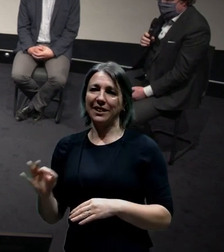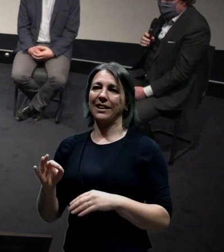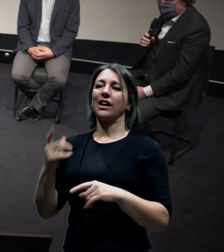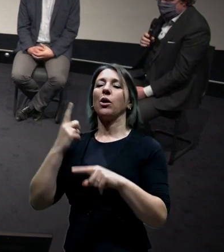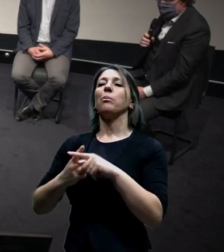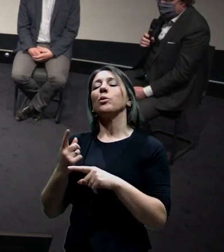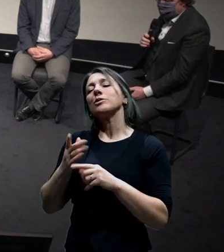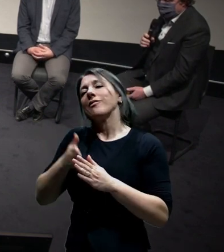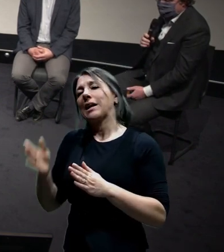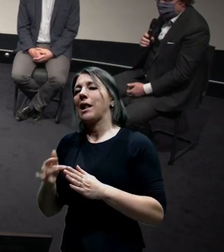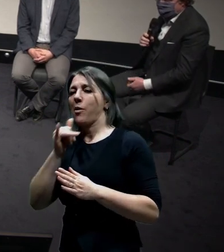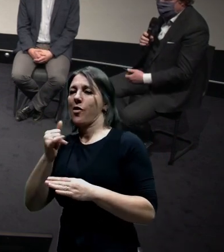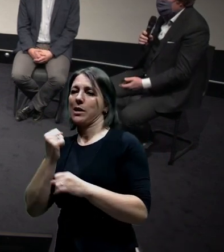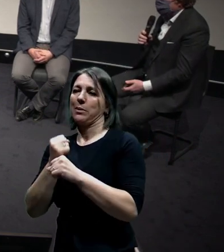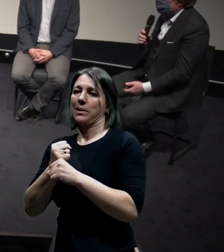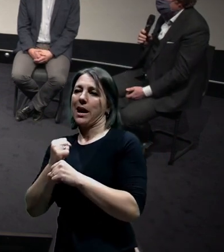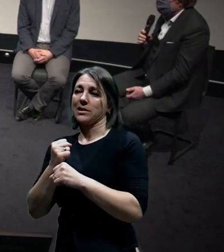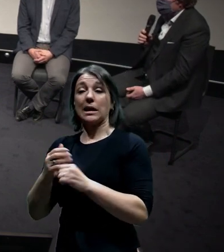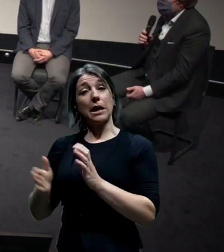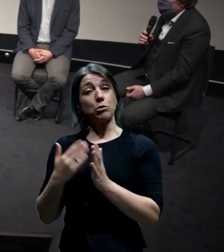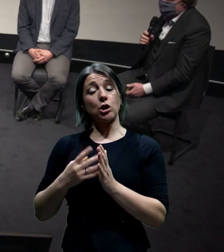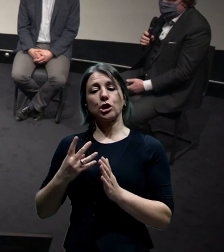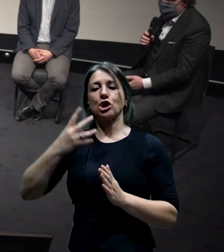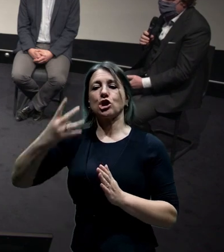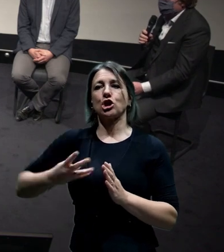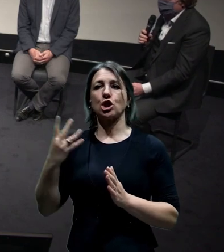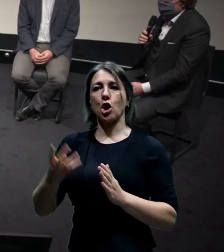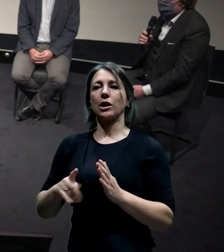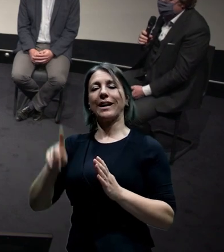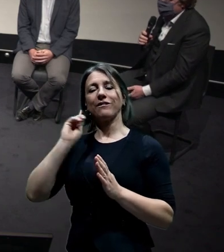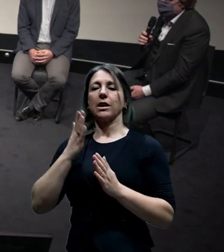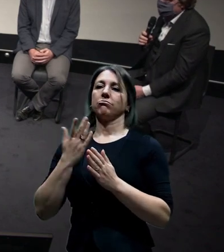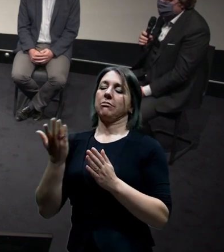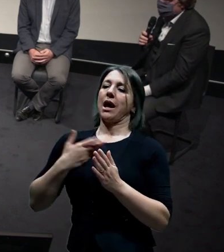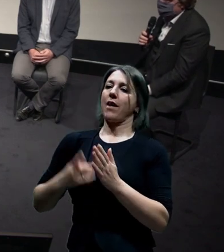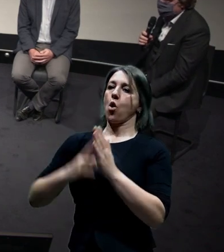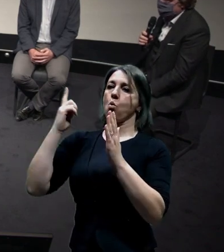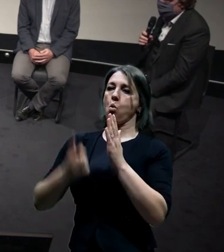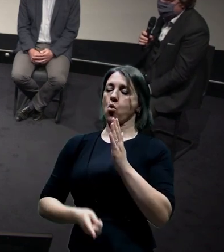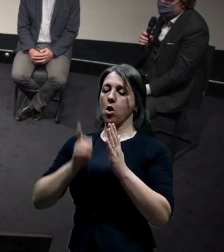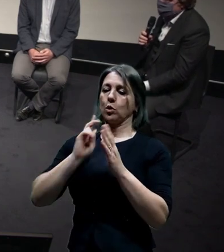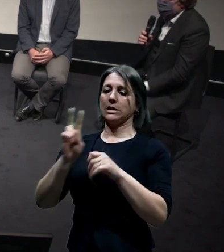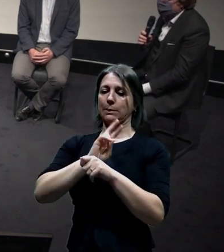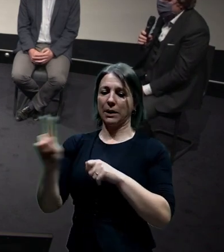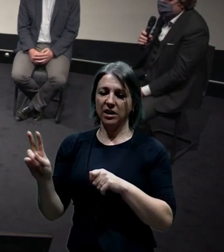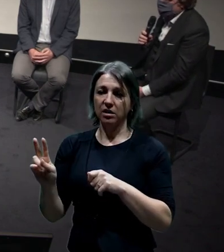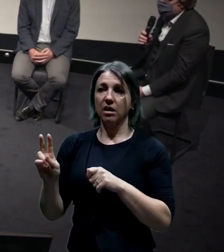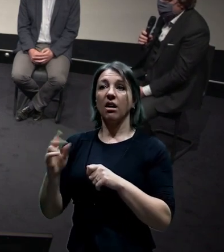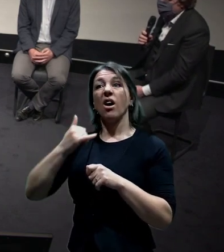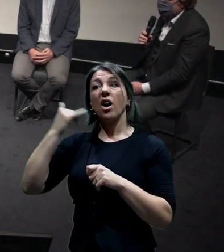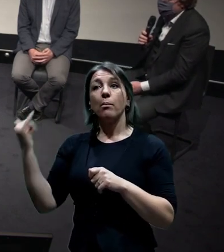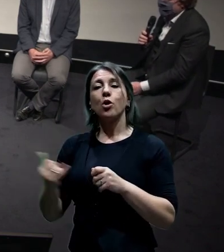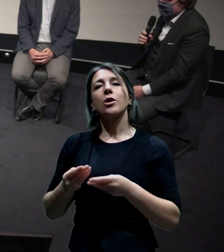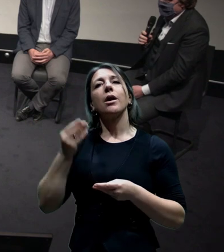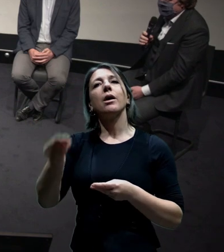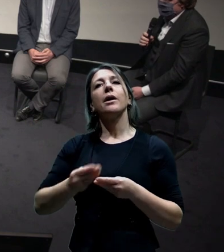Tak vy, když máte odsloužit čtyři roky a tomu městu, té společnosti něco přinést, tak nemůžete předkládat jenom nějaký